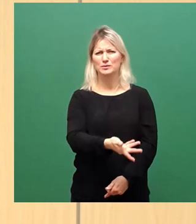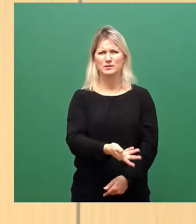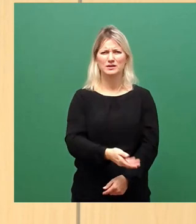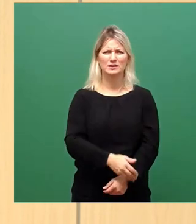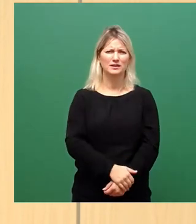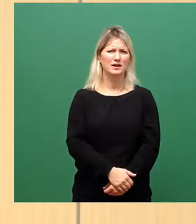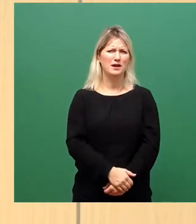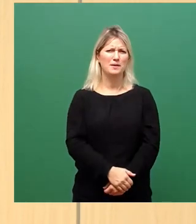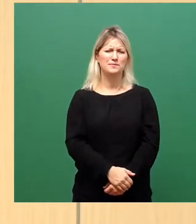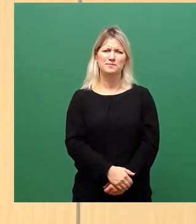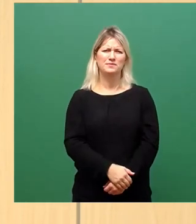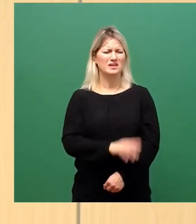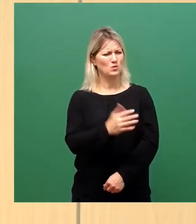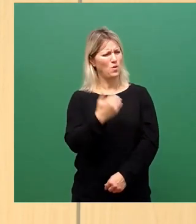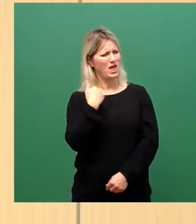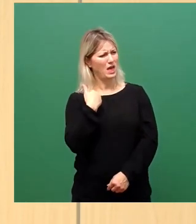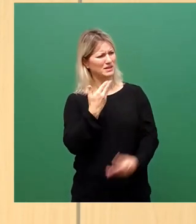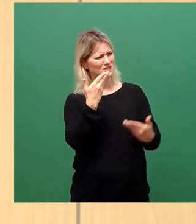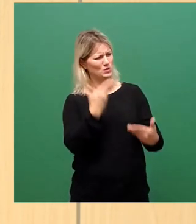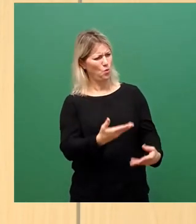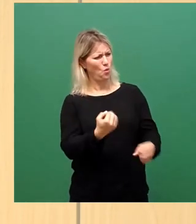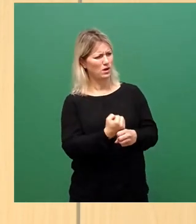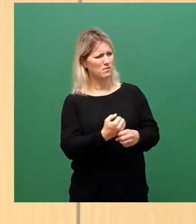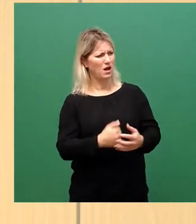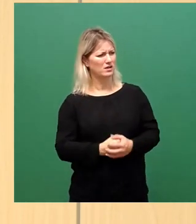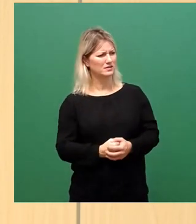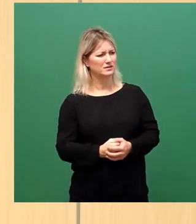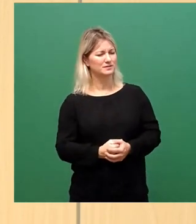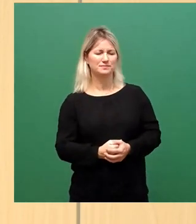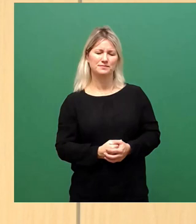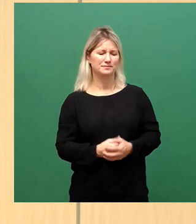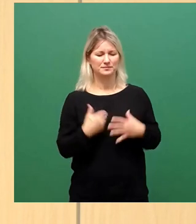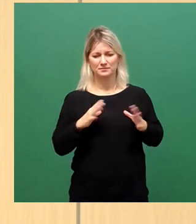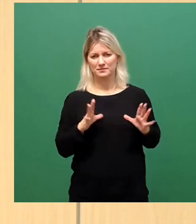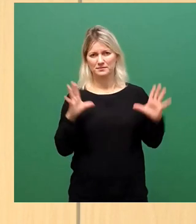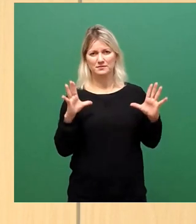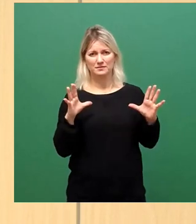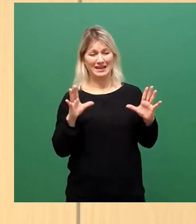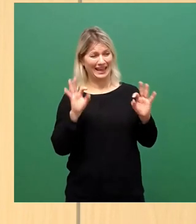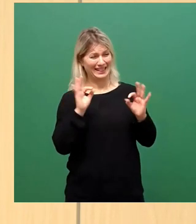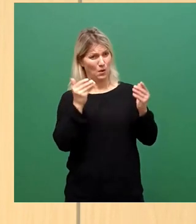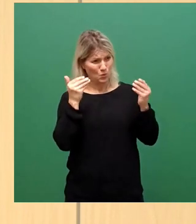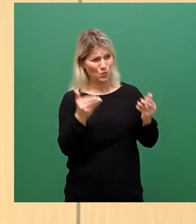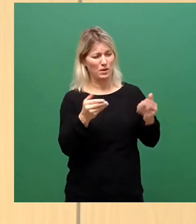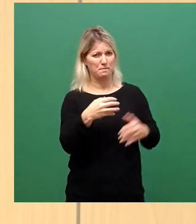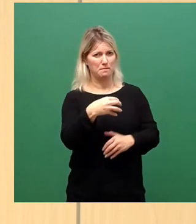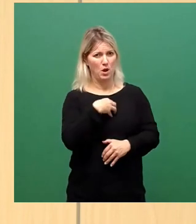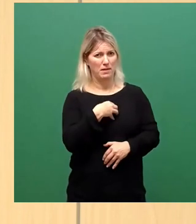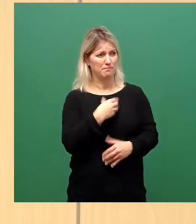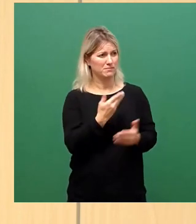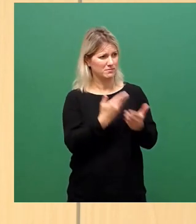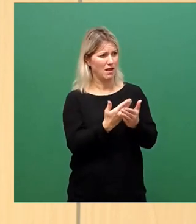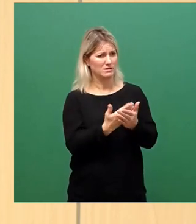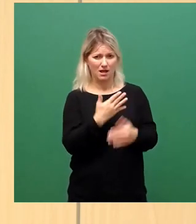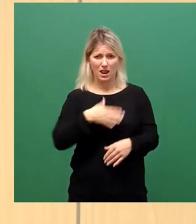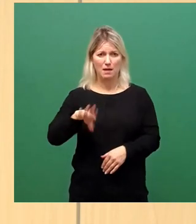das, was Sie hier gerade gemacht haben, weil das nämlich genau dieses Problem darstellt, weswegen wir hier ein Problem haben